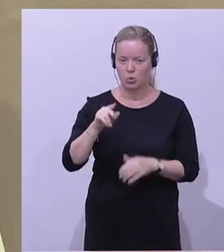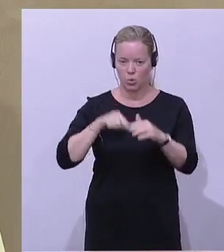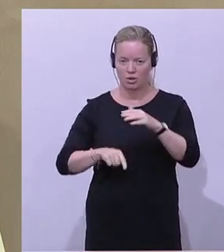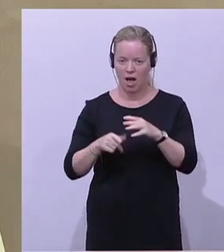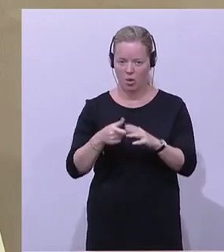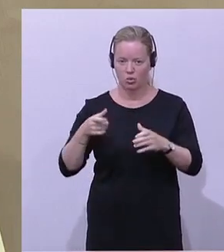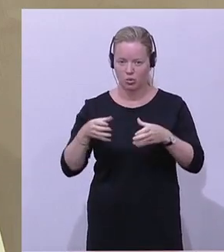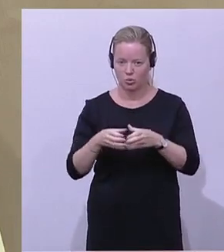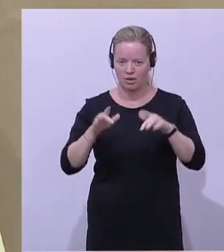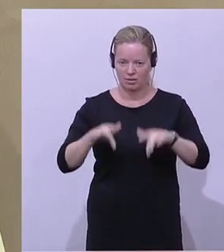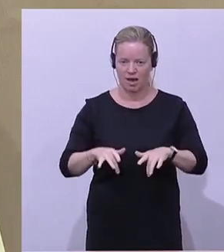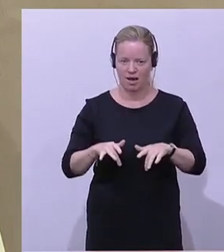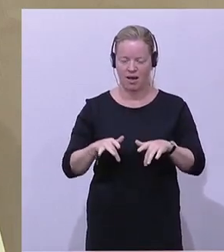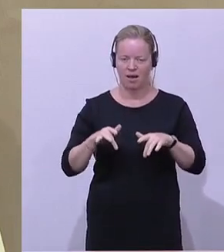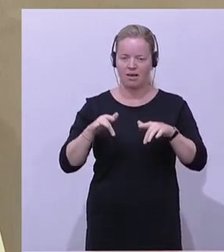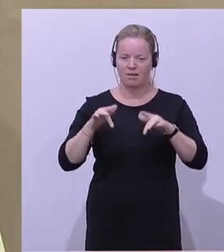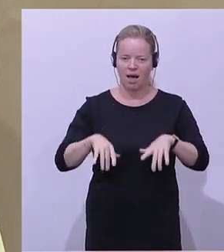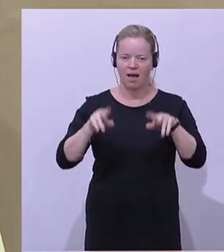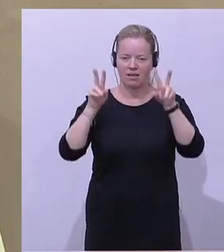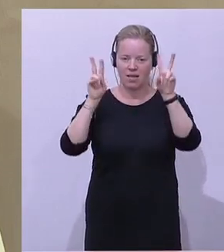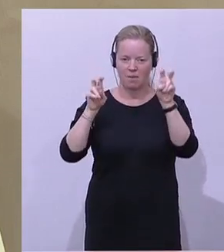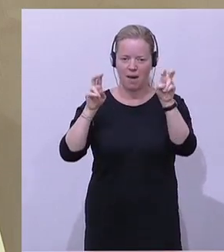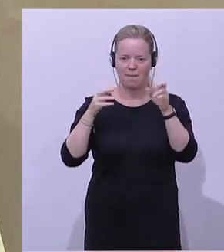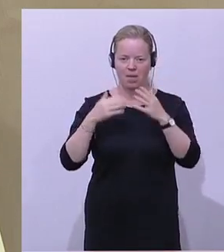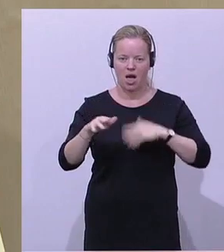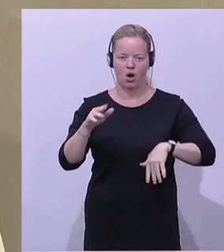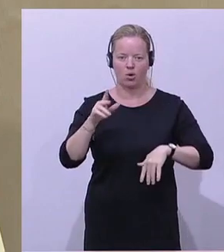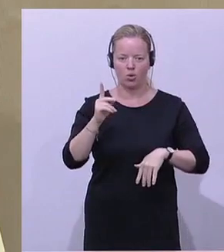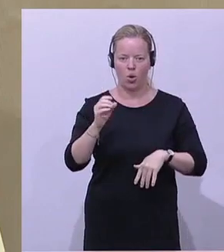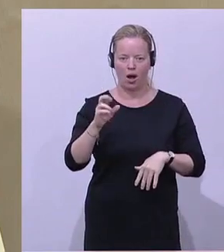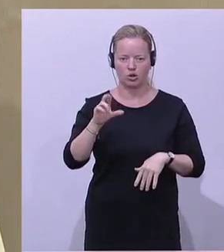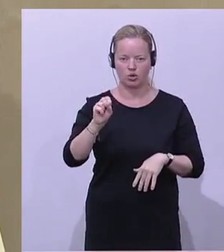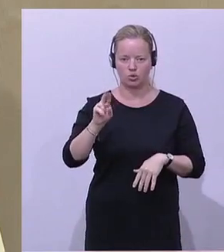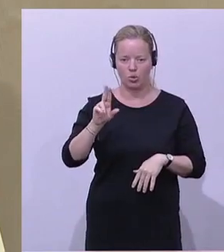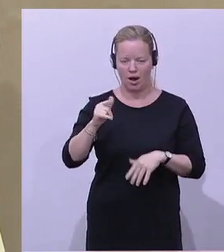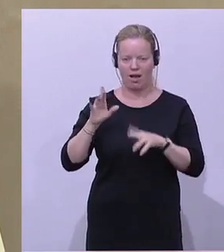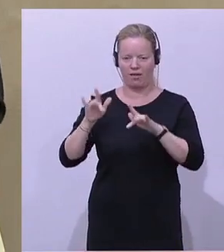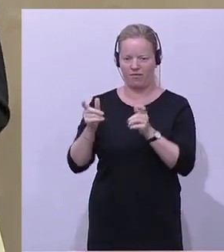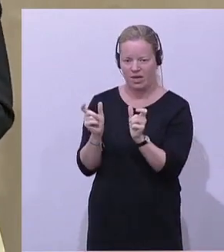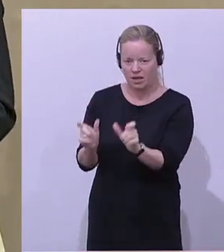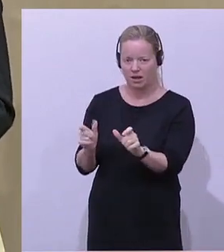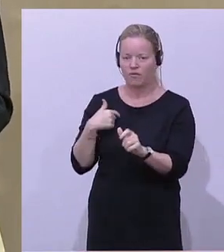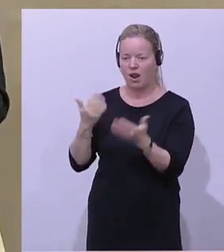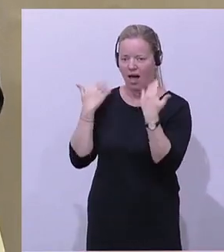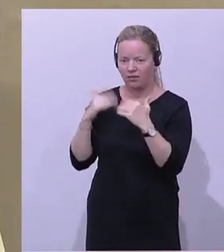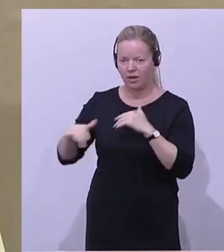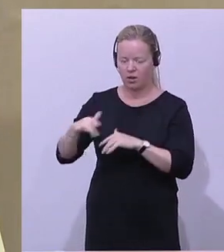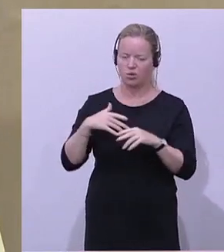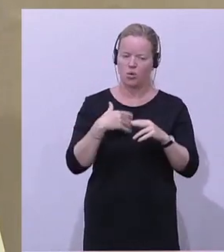Thema Mercosur wirklich zu verhindern, um hier für die Landwirte, aber auch für die österreichischen Konsumenten